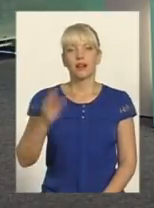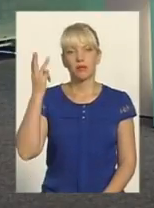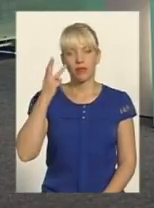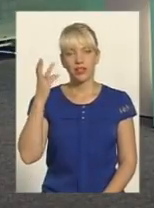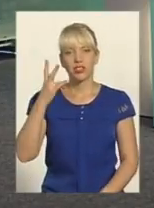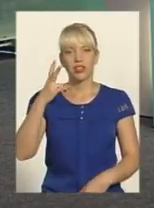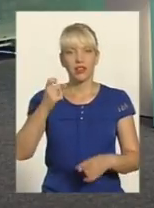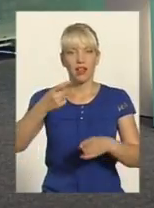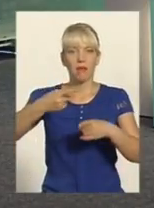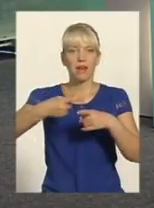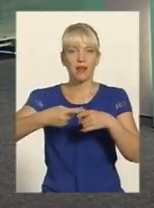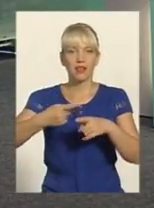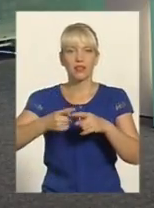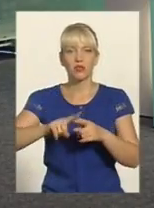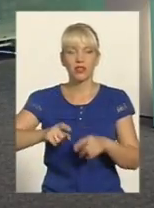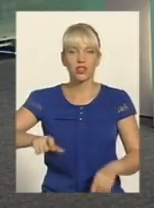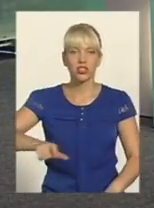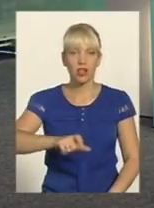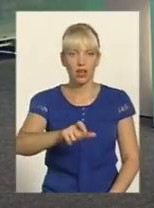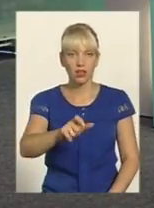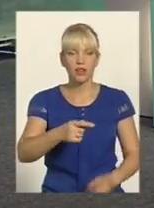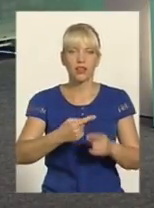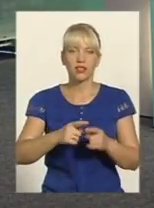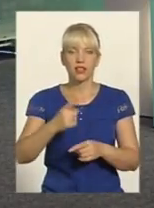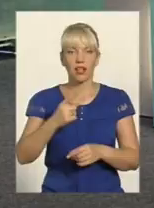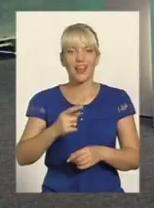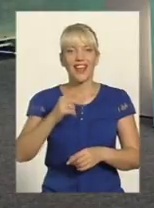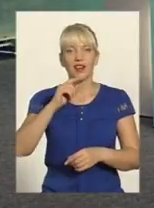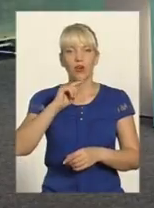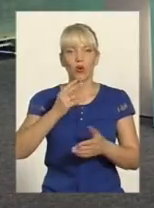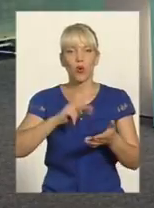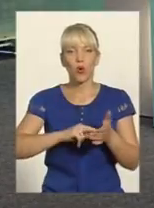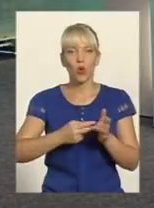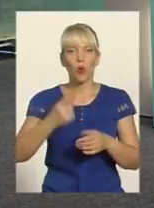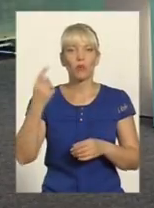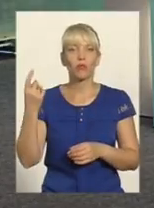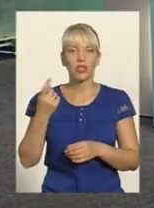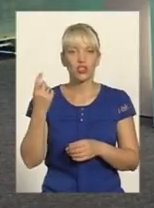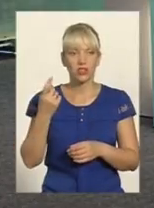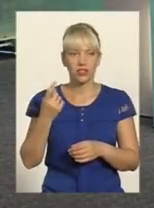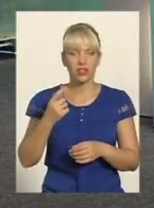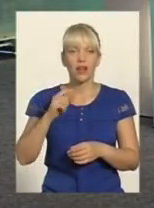отих от шляхів З одного боку, це економічний важіль, економічний